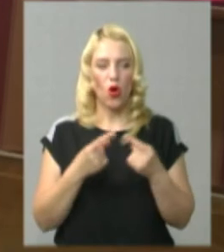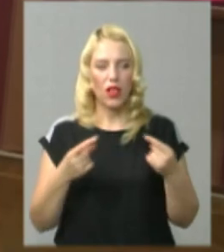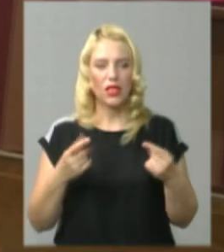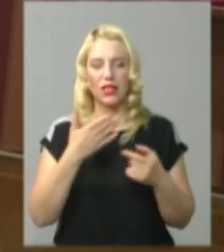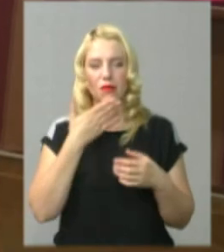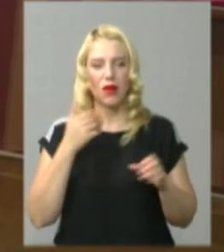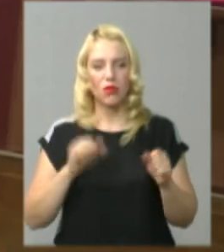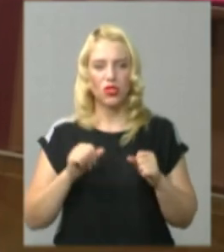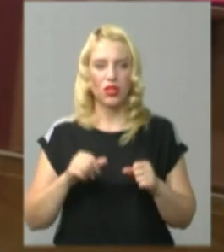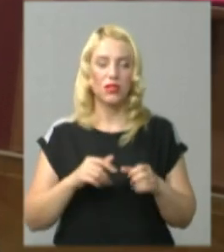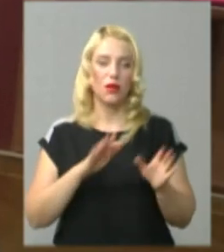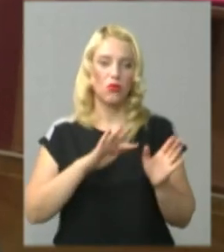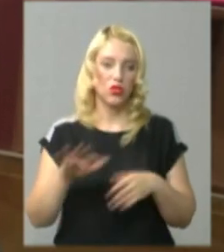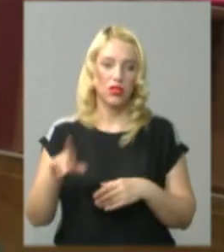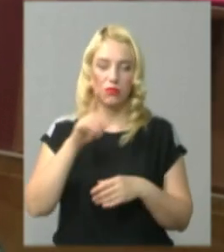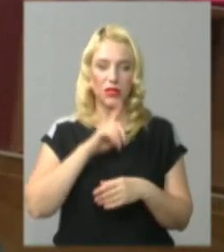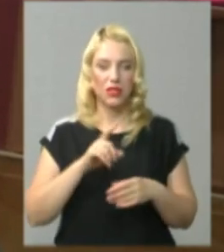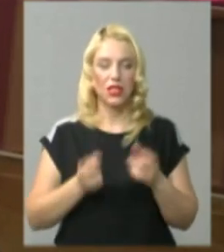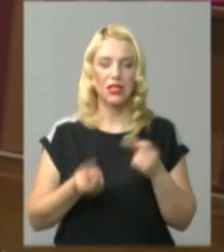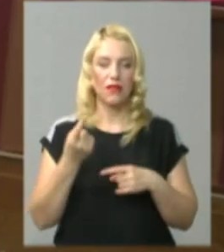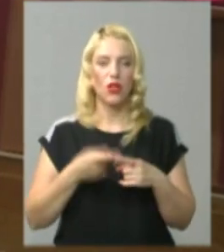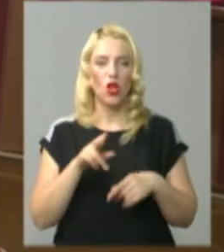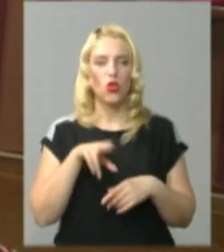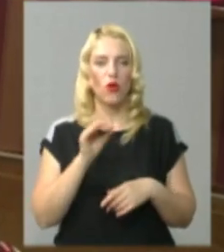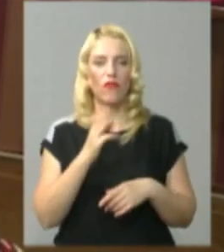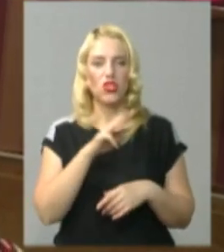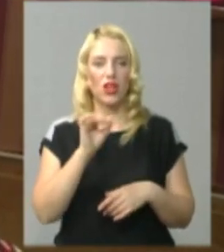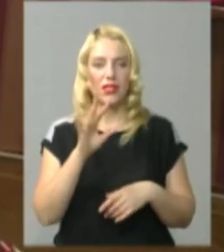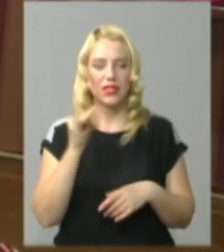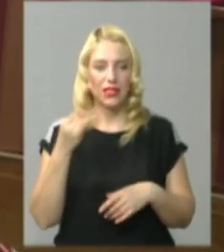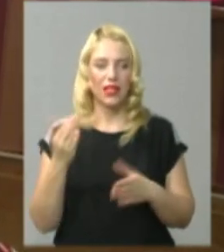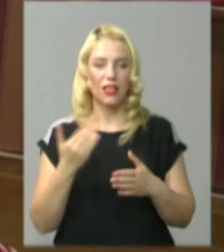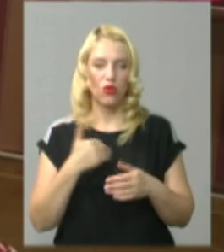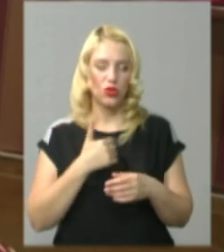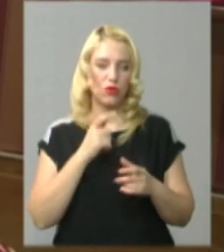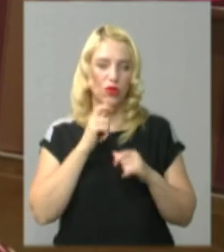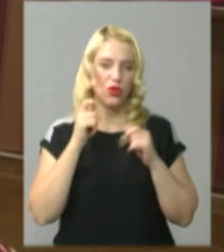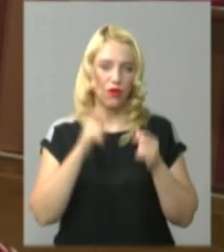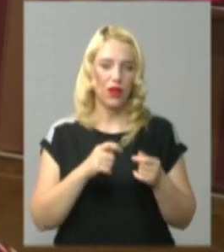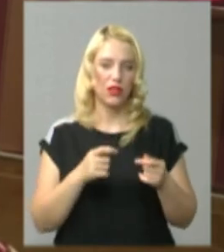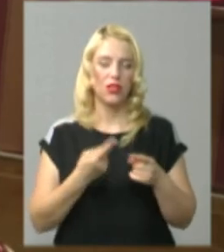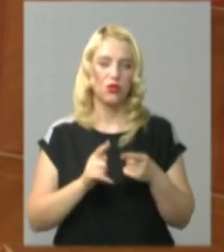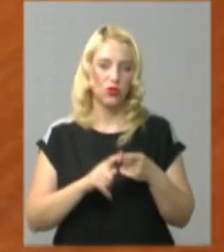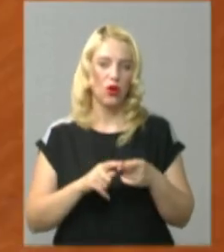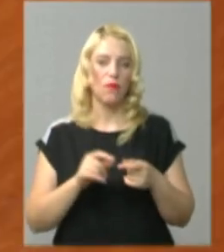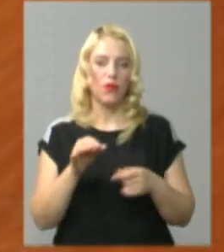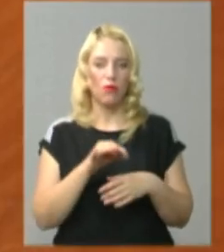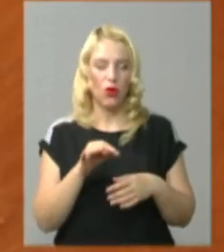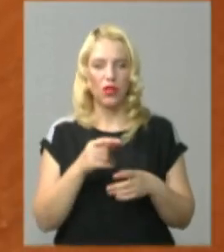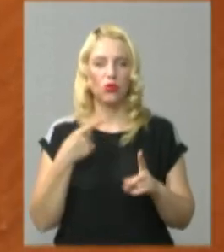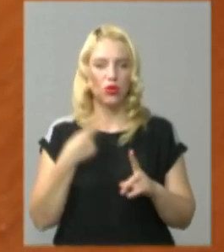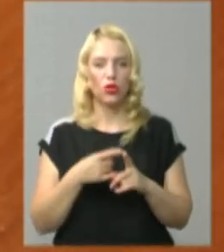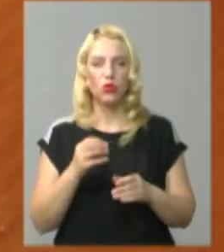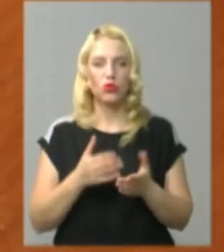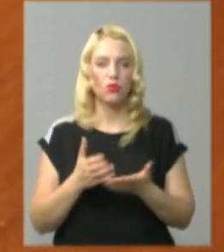Пройшли місяці і з'являється Сергій Довжанський, який каже, що ми хочемо подарувати, я хочу подарувати вам цю монету. Додає, до